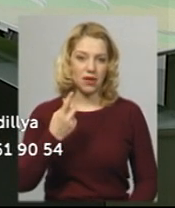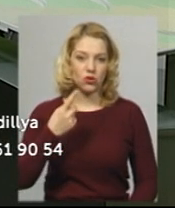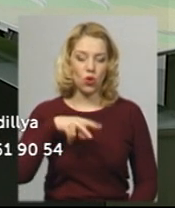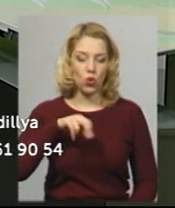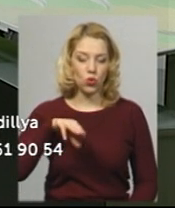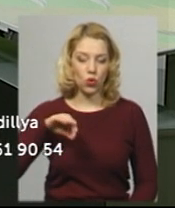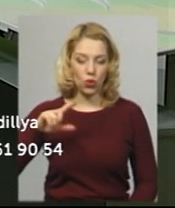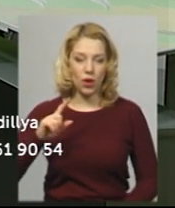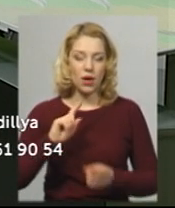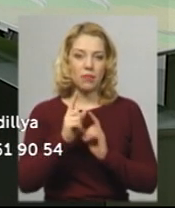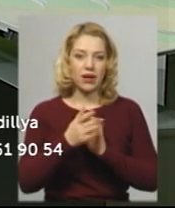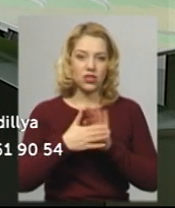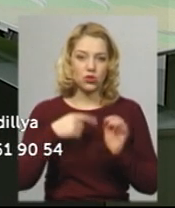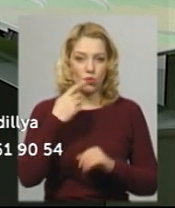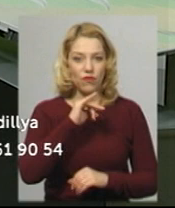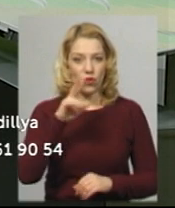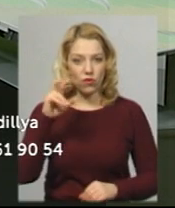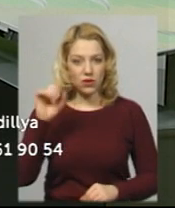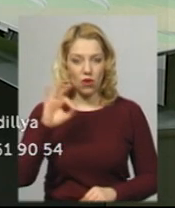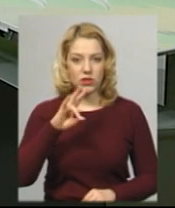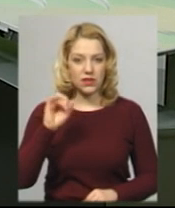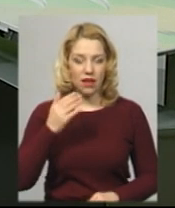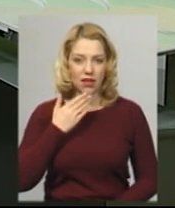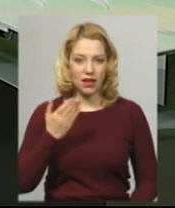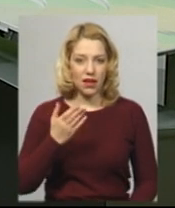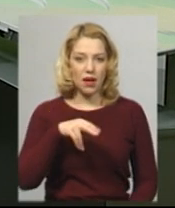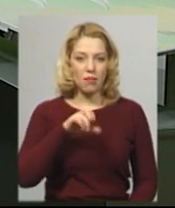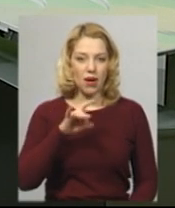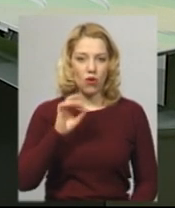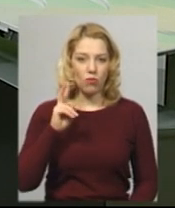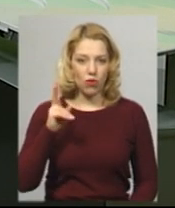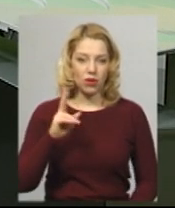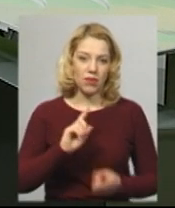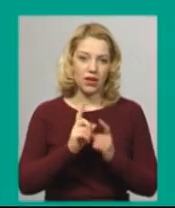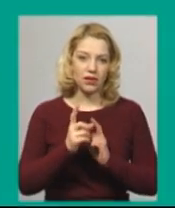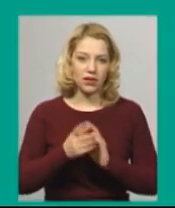Поробок на жесту умову прикладає диктор Оксана Фіновська. Коротко про головні події дня.